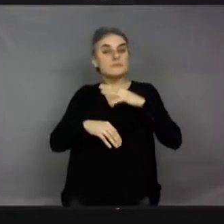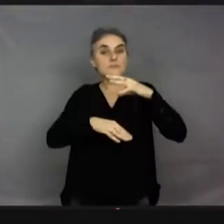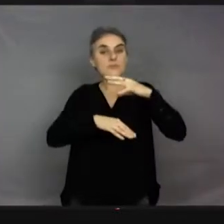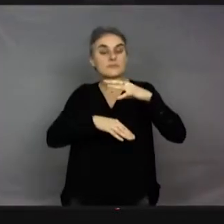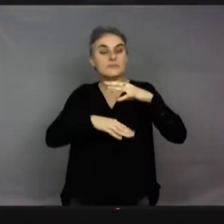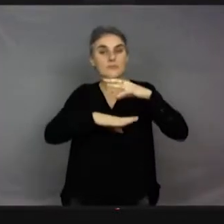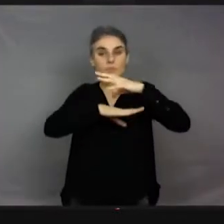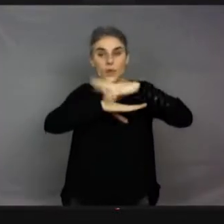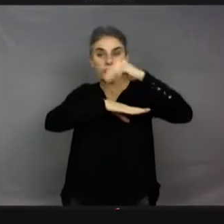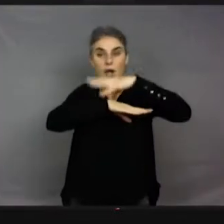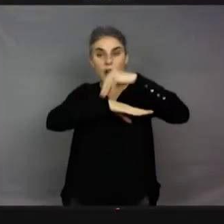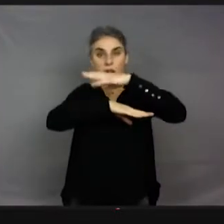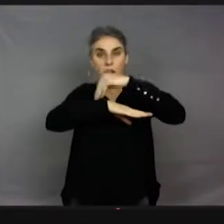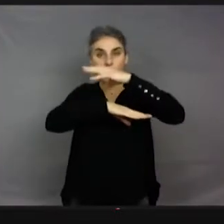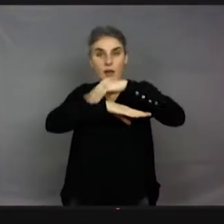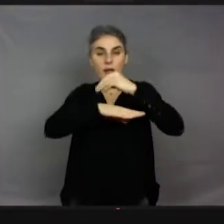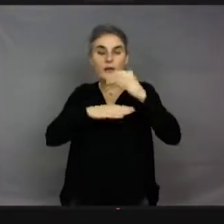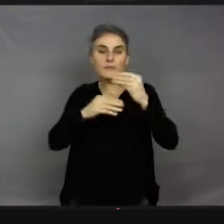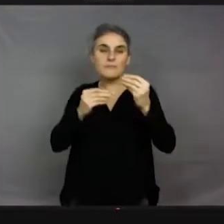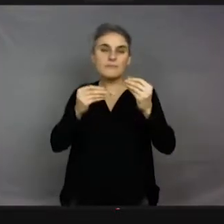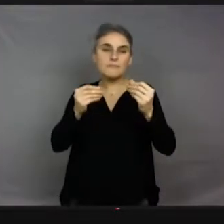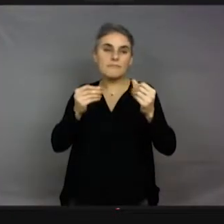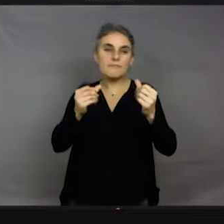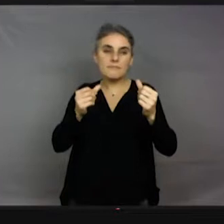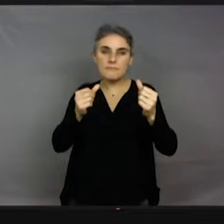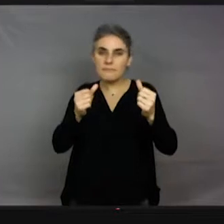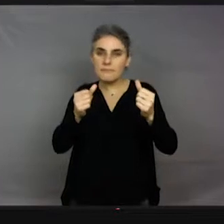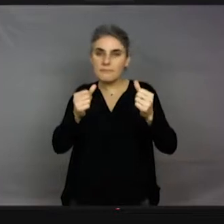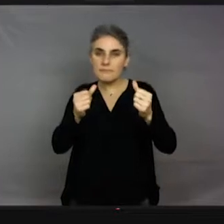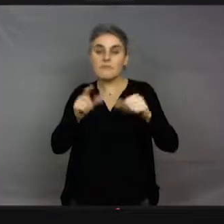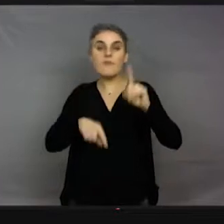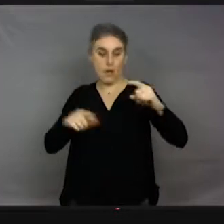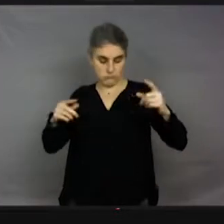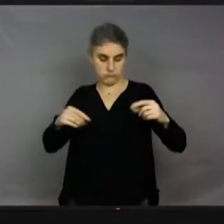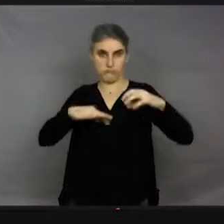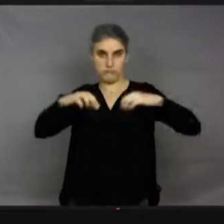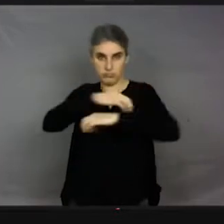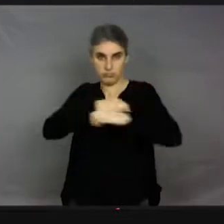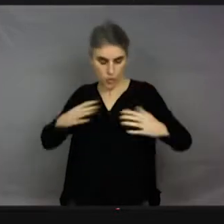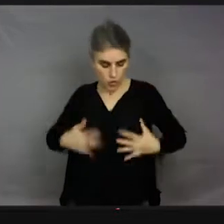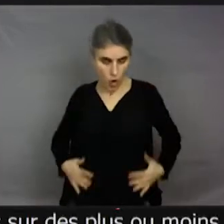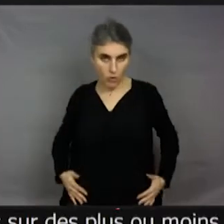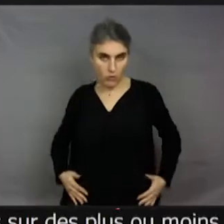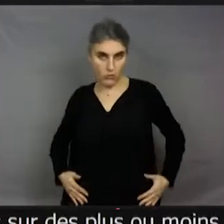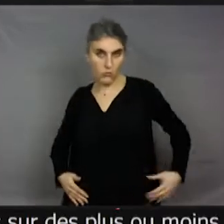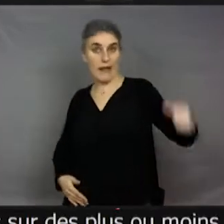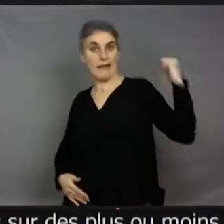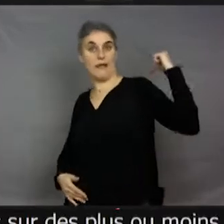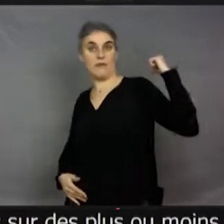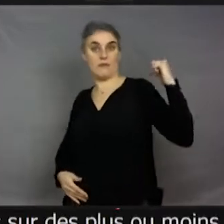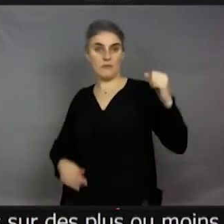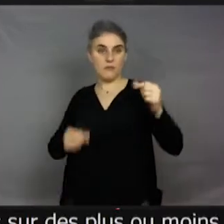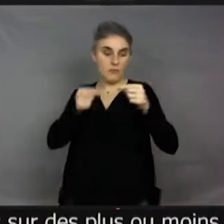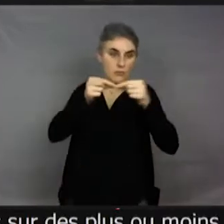sur des plus ou moins grandes tiges que certains insectes ont à l'arrière du corps qu'on appelle des cerques et ils sont très présents chez les